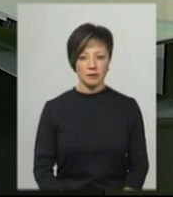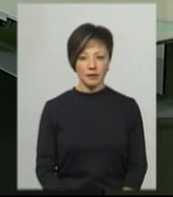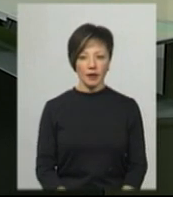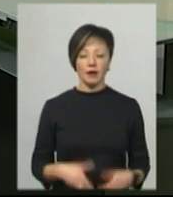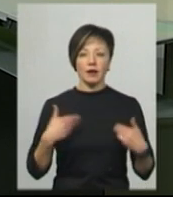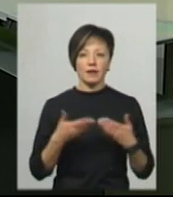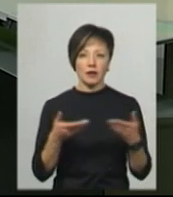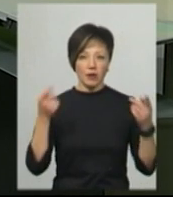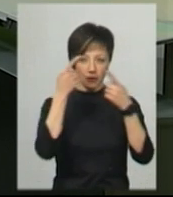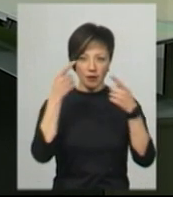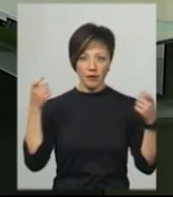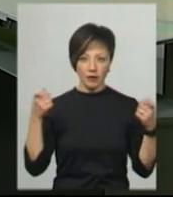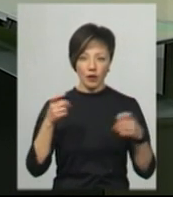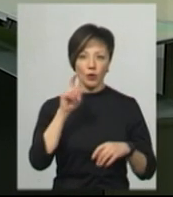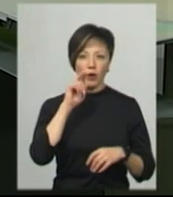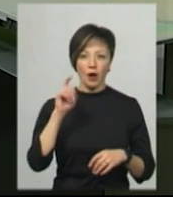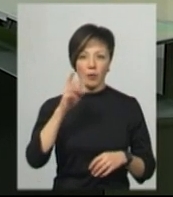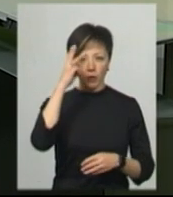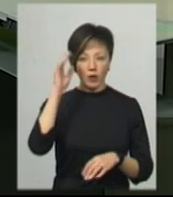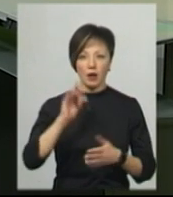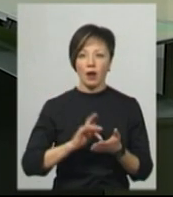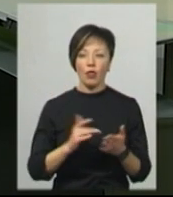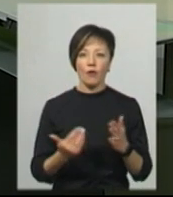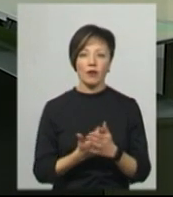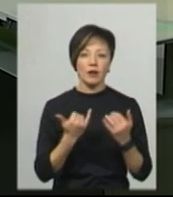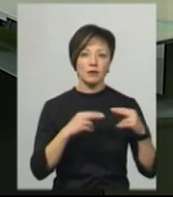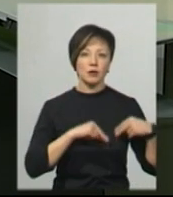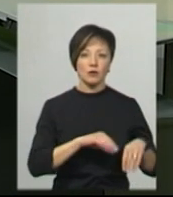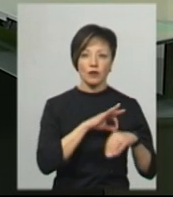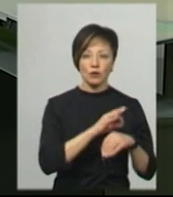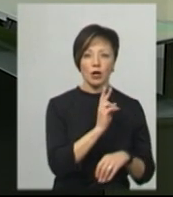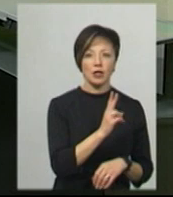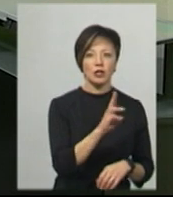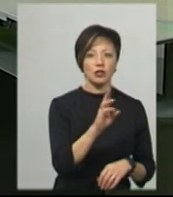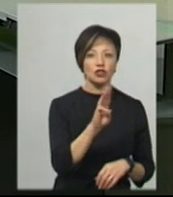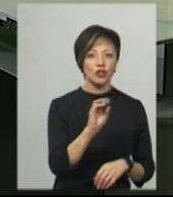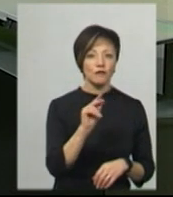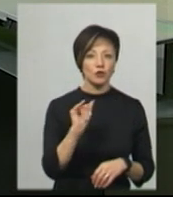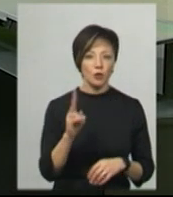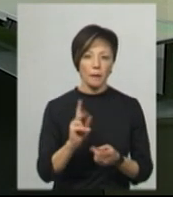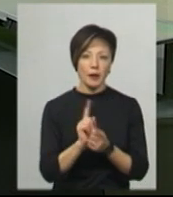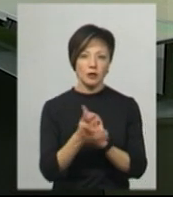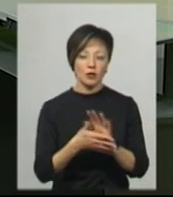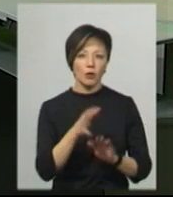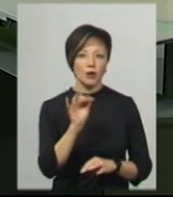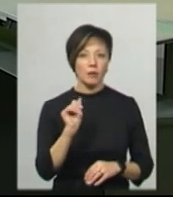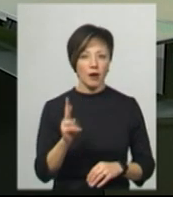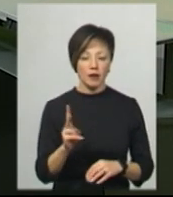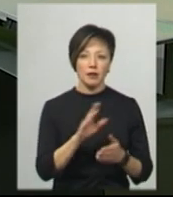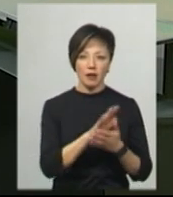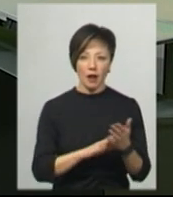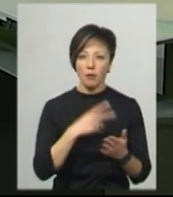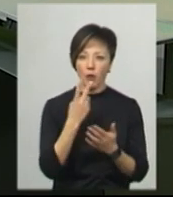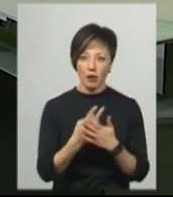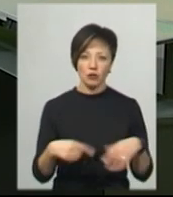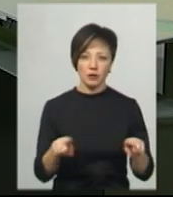Вітаю в ефірі Суспільного мовника ЮАП «Ділля новини». У студії для вас працює ведуча Катерина Шевчук, на жасту умову перекладає Ольга Рибак. Далі